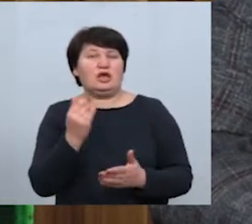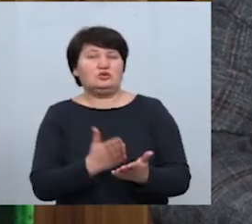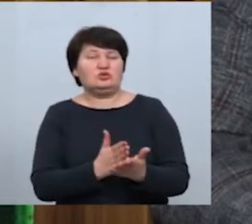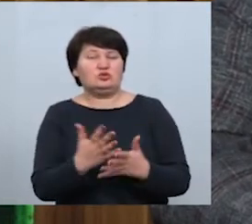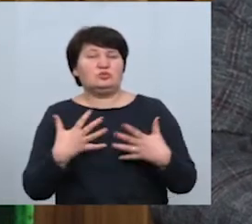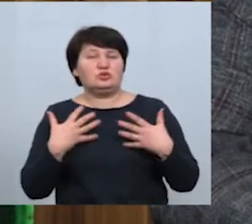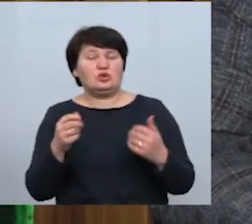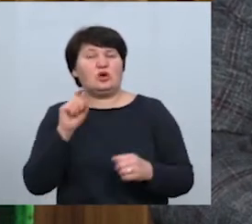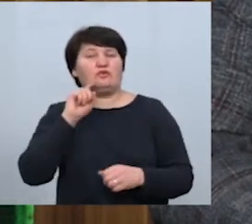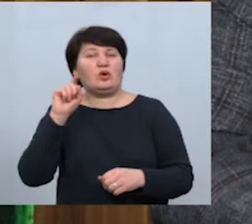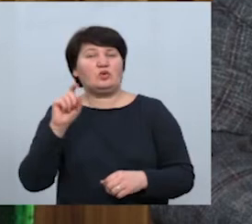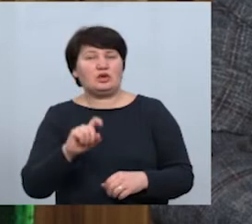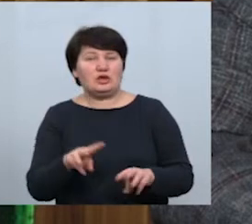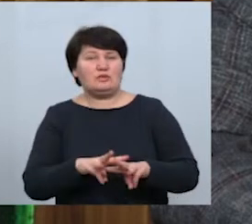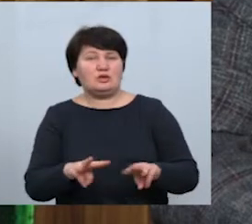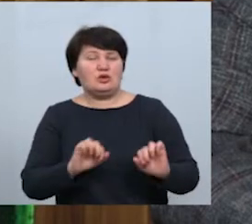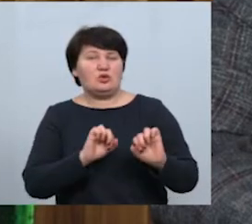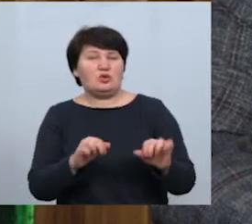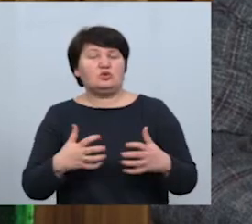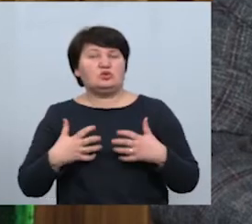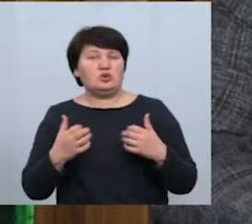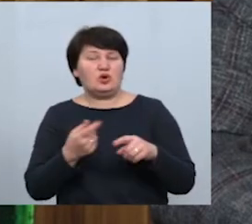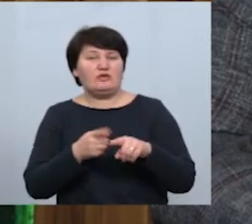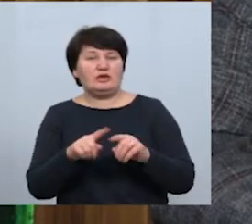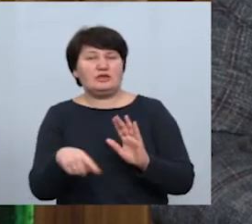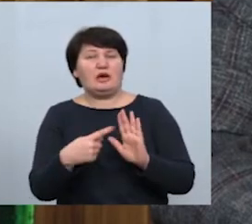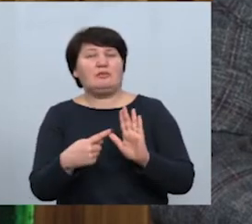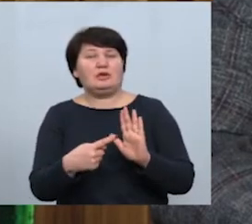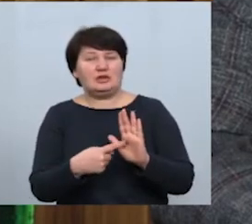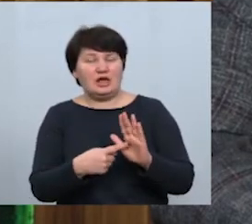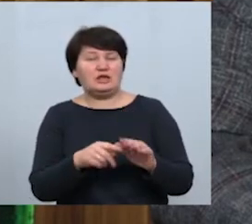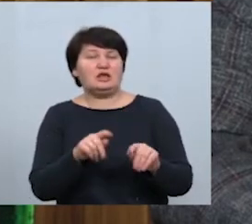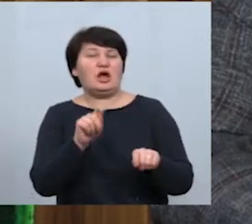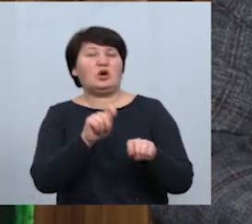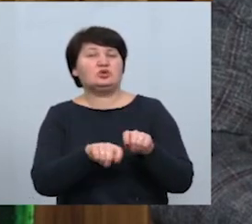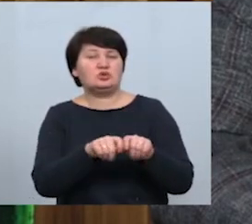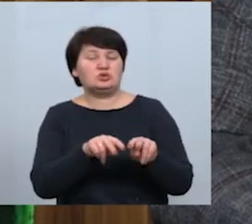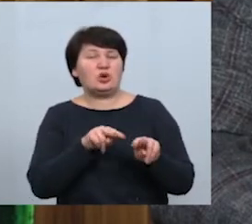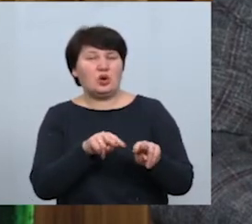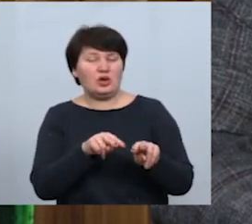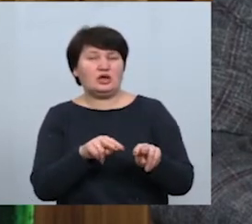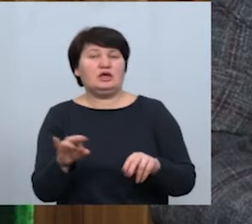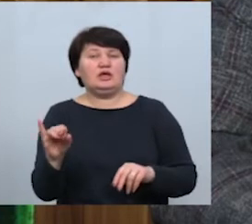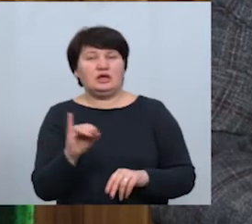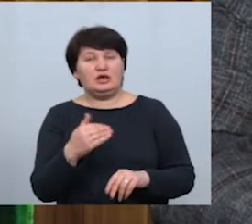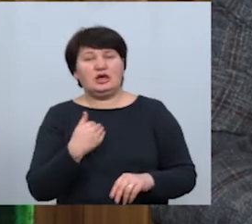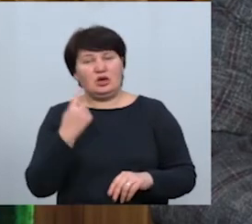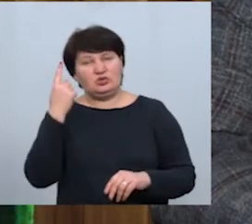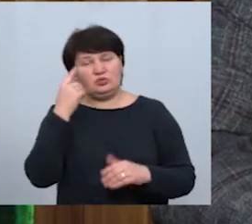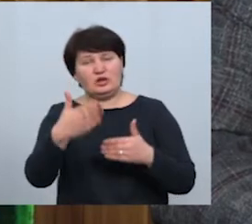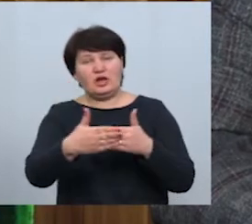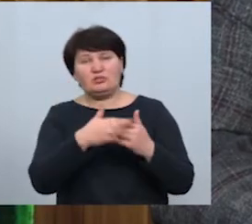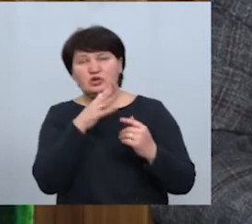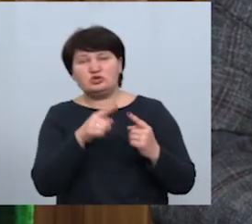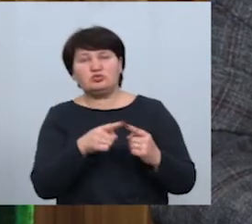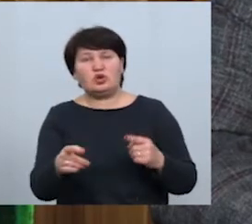України та Міністерства охорони здоров'я. Це питання на контролі і я думаю, що в найближчому терміні